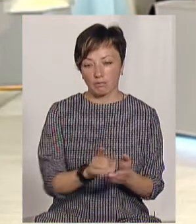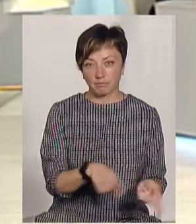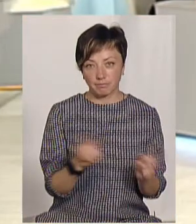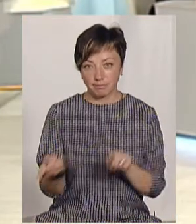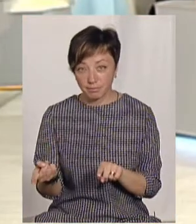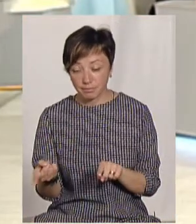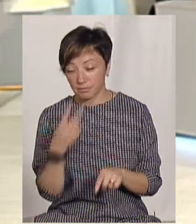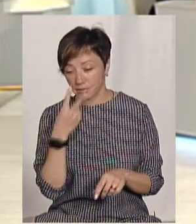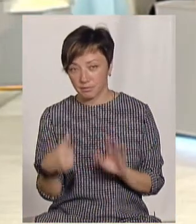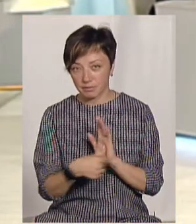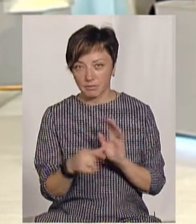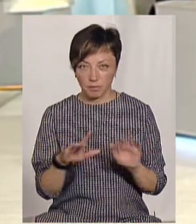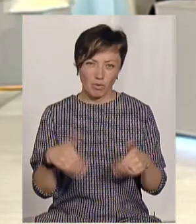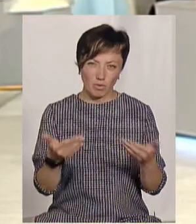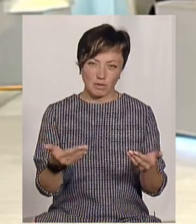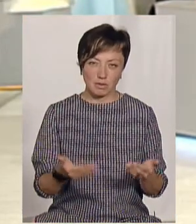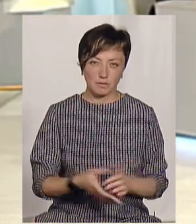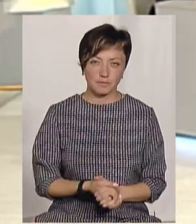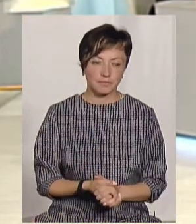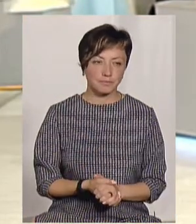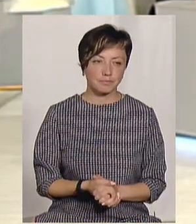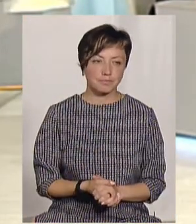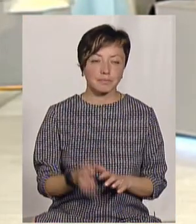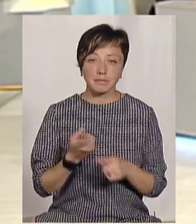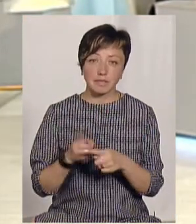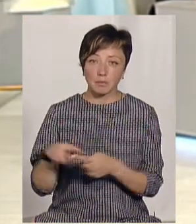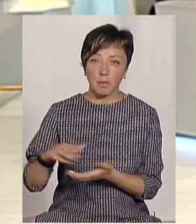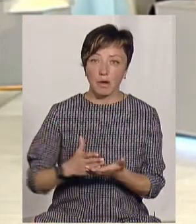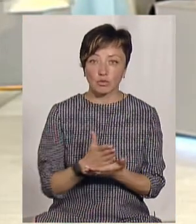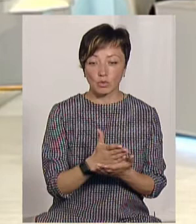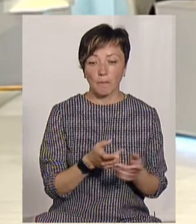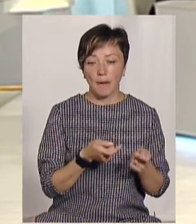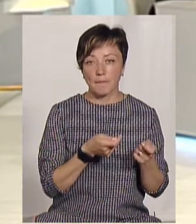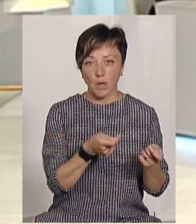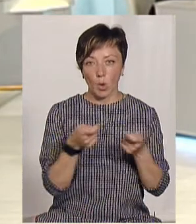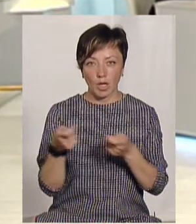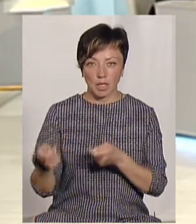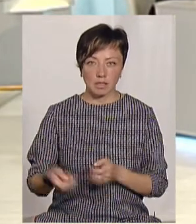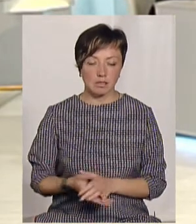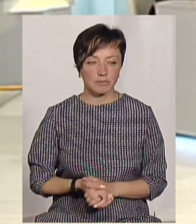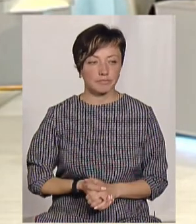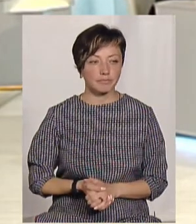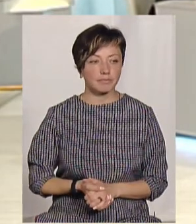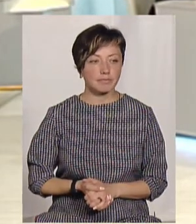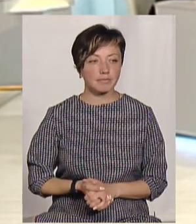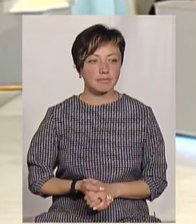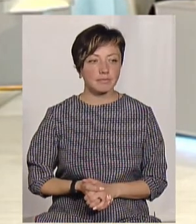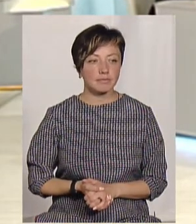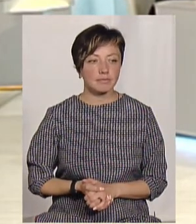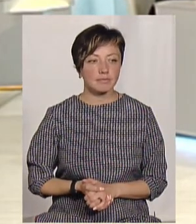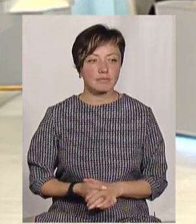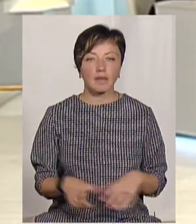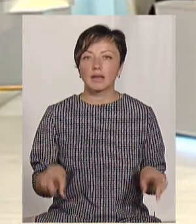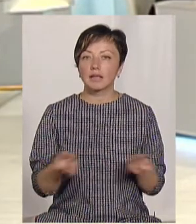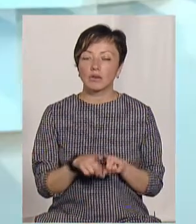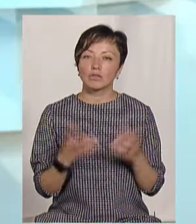перейти. Так, пропозиція. І цими маршрутами проїхатись. Також ми тут нанесли